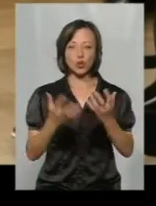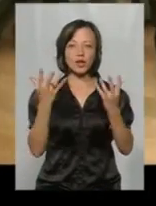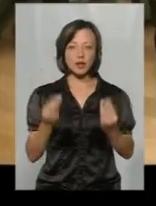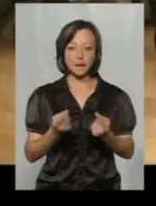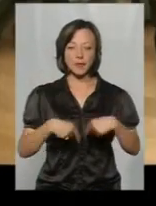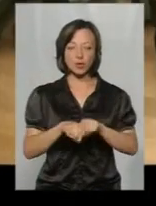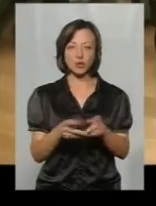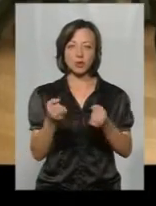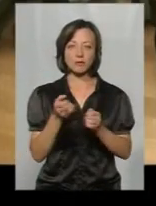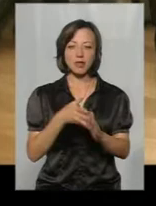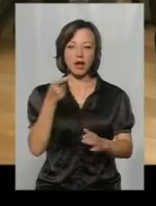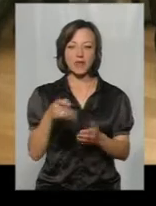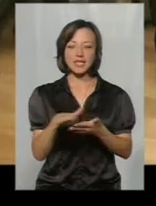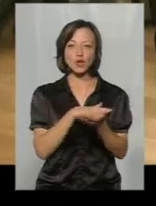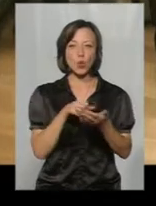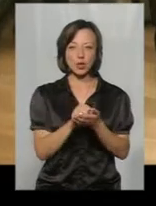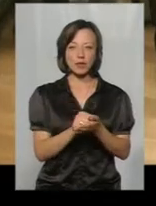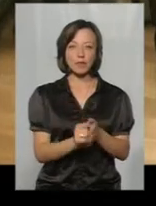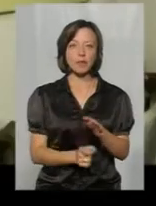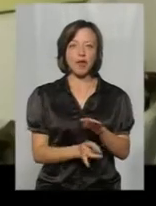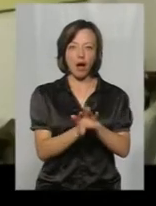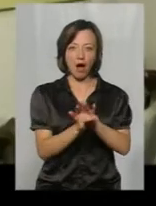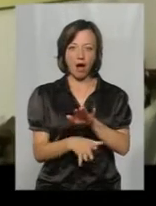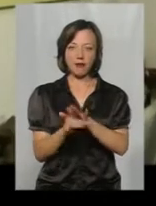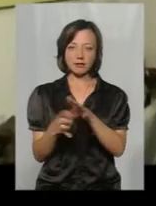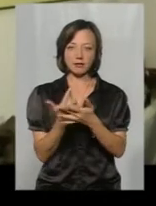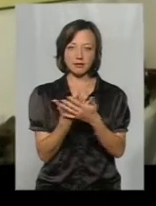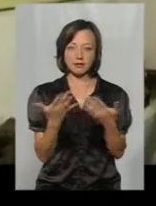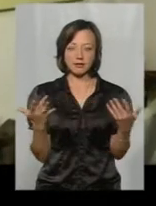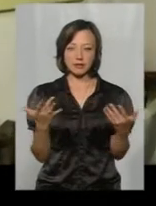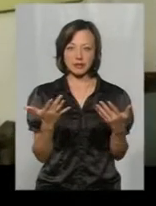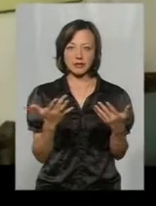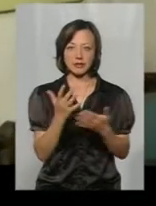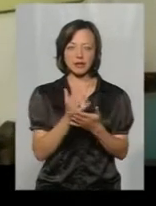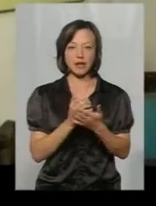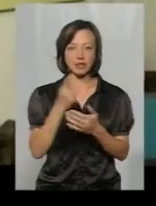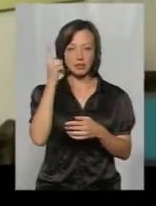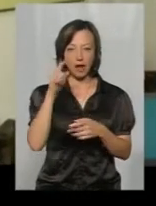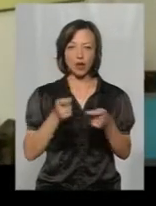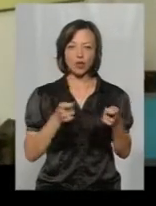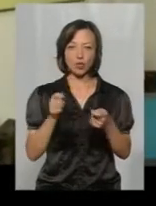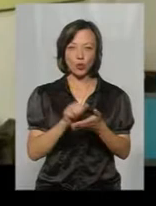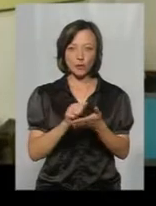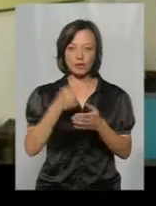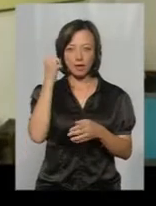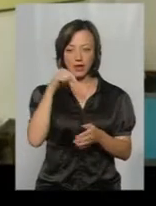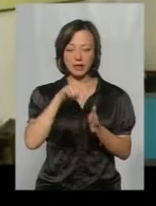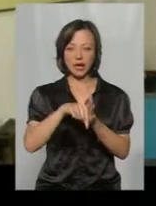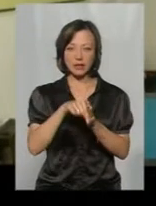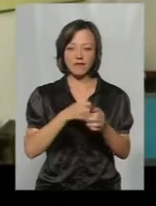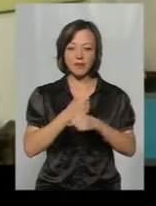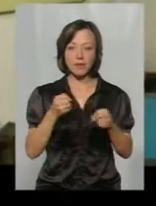підрозділ, отримує заявки на знешкодження артснарядів. Знаю керівні документи, знаю тактико-технічні характеристики